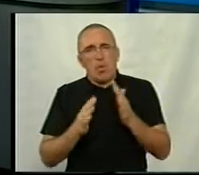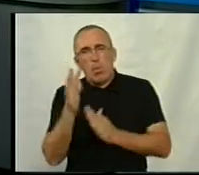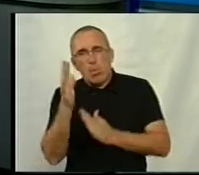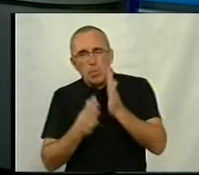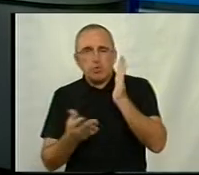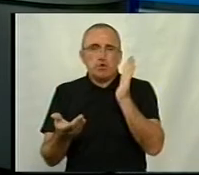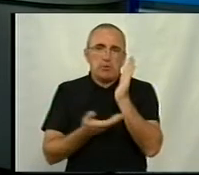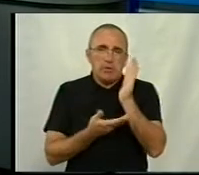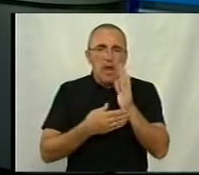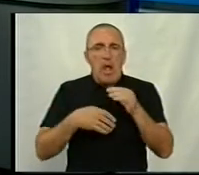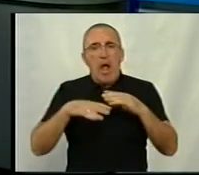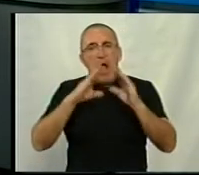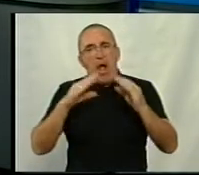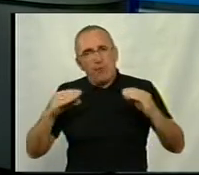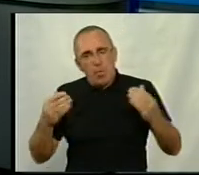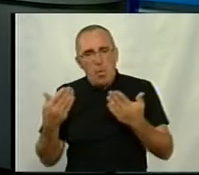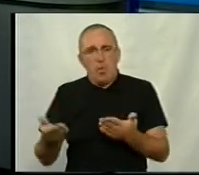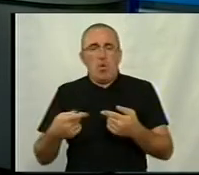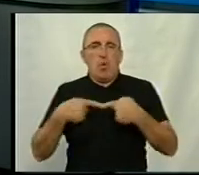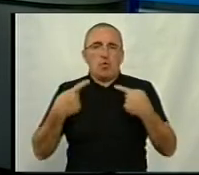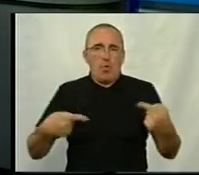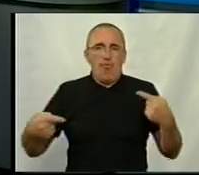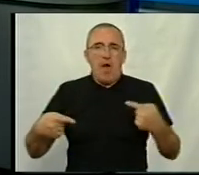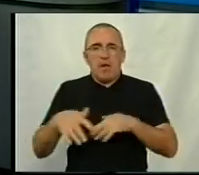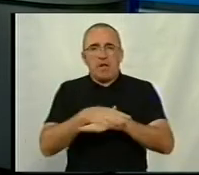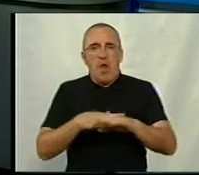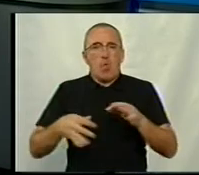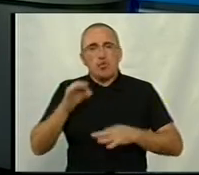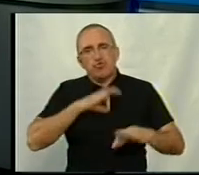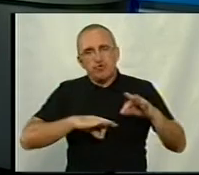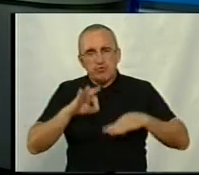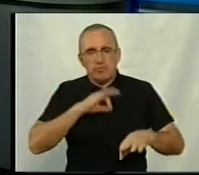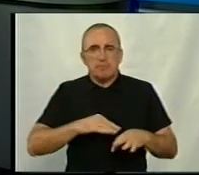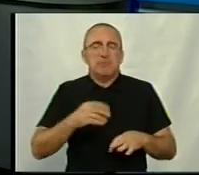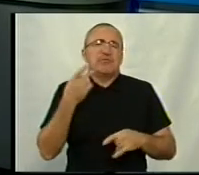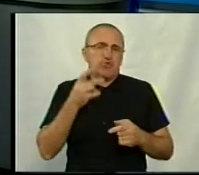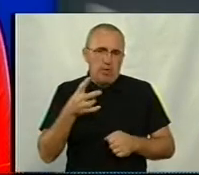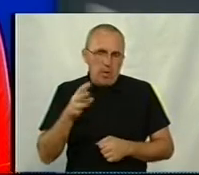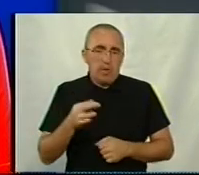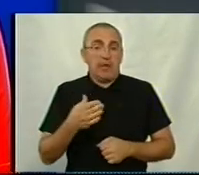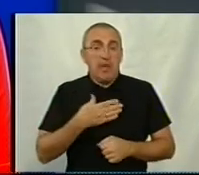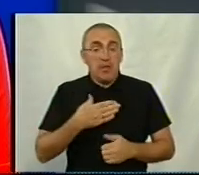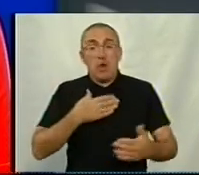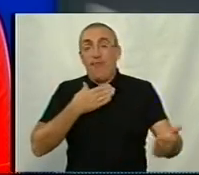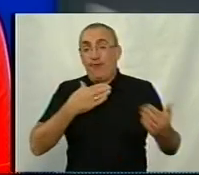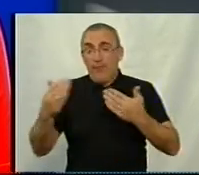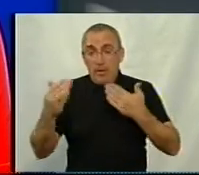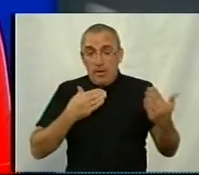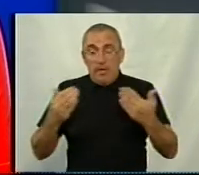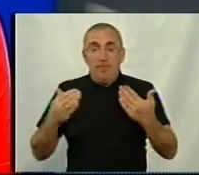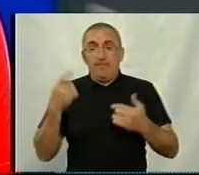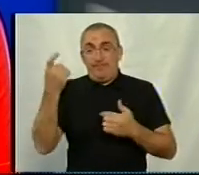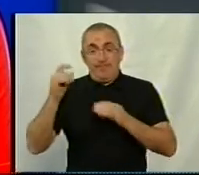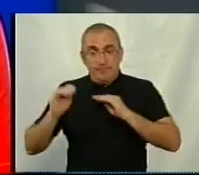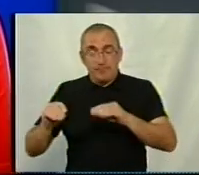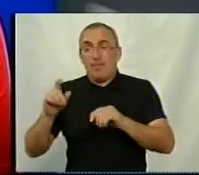дерева, автомобілі, товари народного вжитку? Звичайно, на нашій виставці аграрії